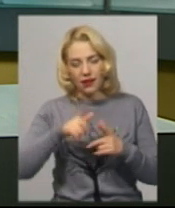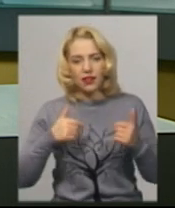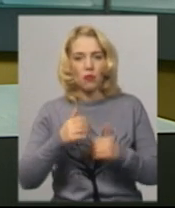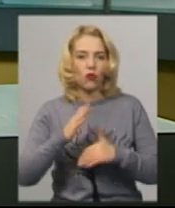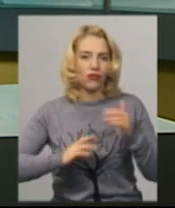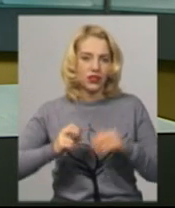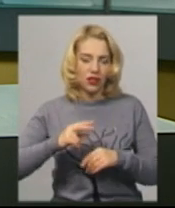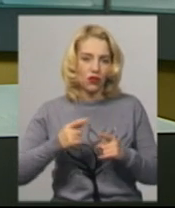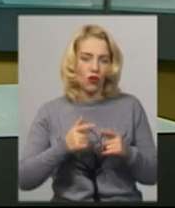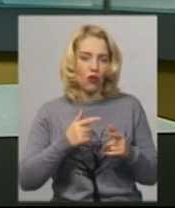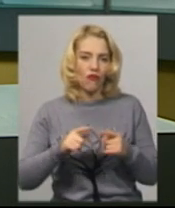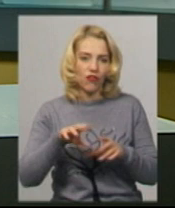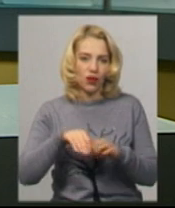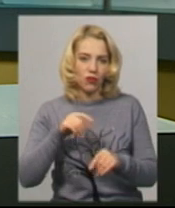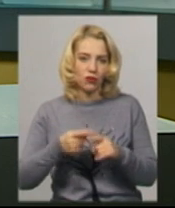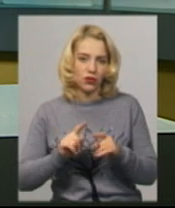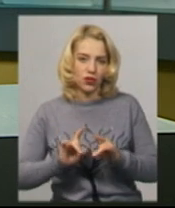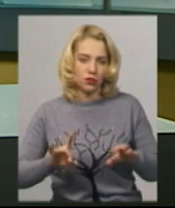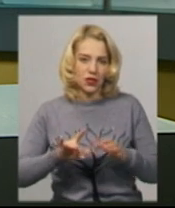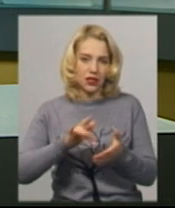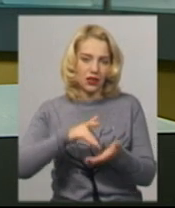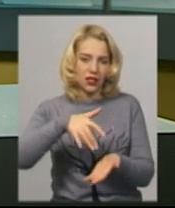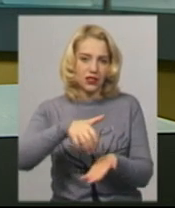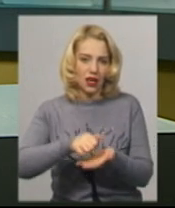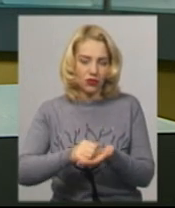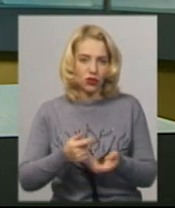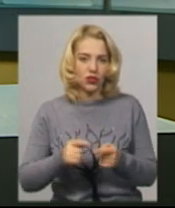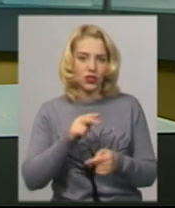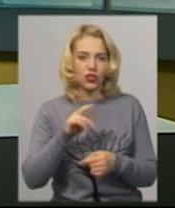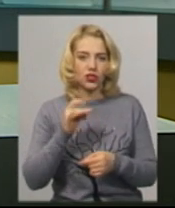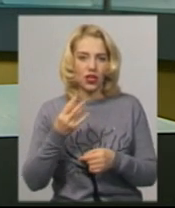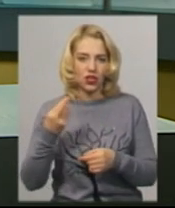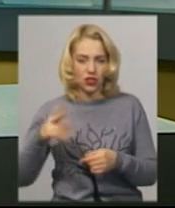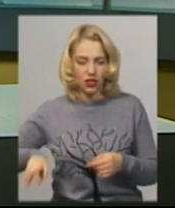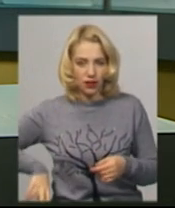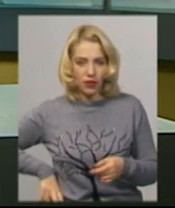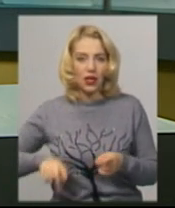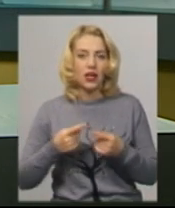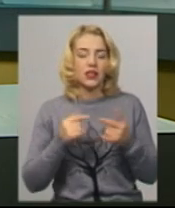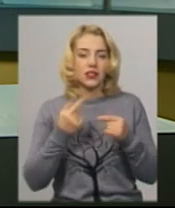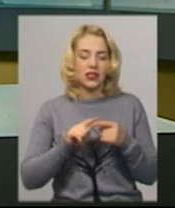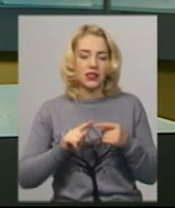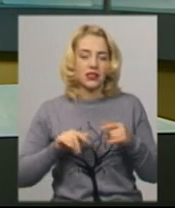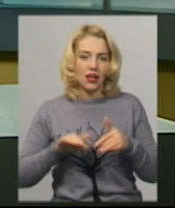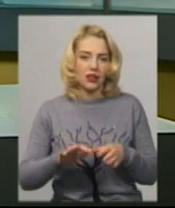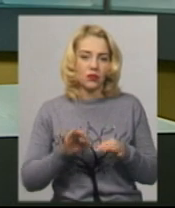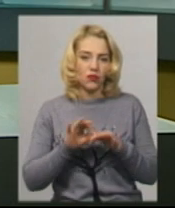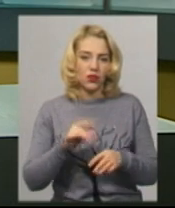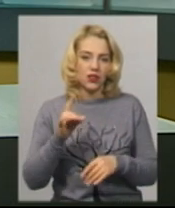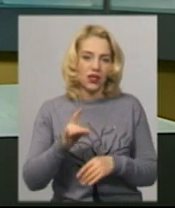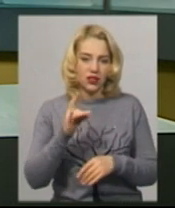розповів директор Хмельницького обласного центру зайнятості Сергій Черешня. За його словами, подібний захід проводиться один раз на рік.